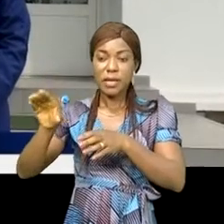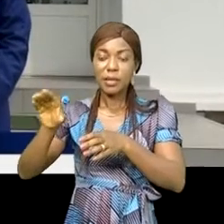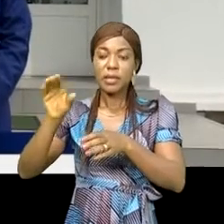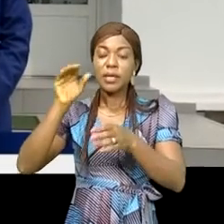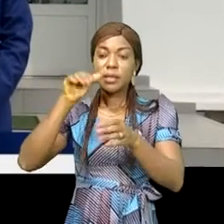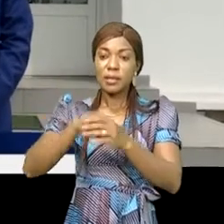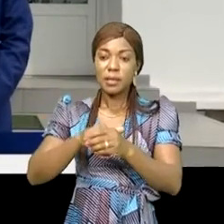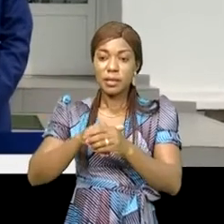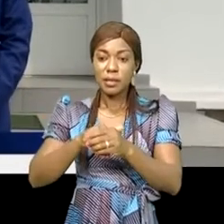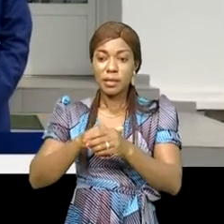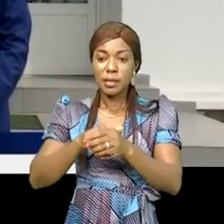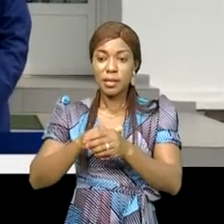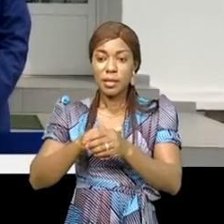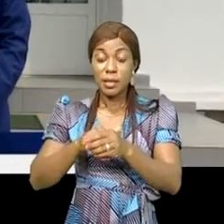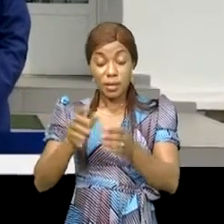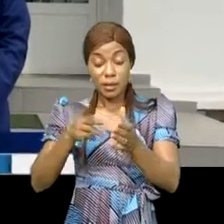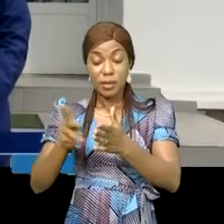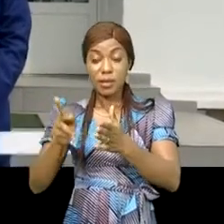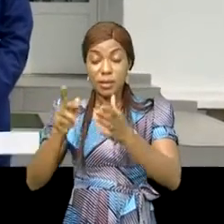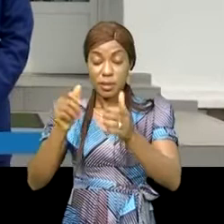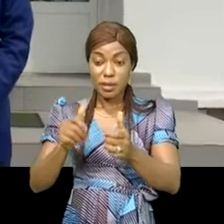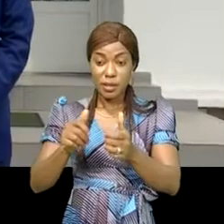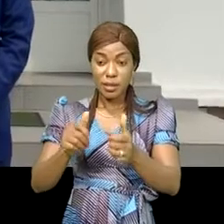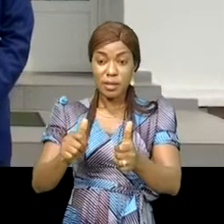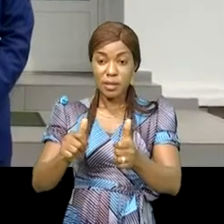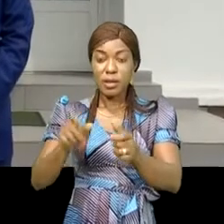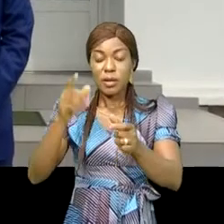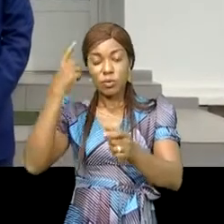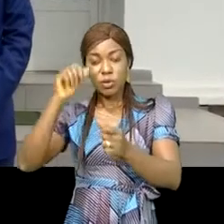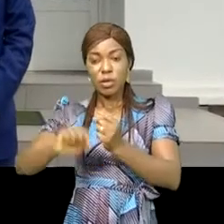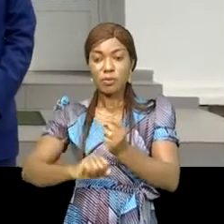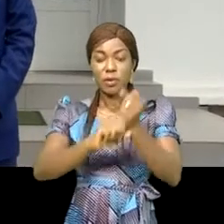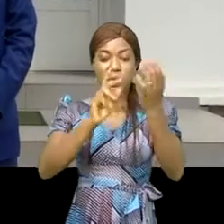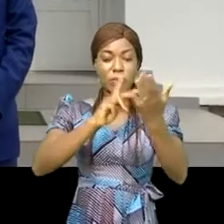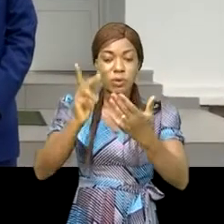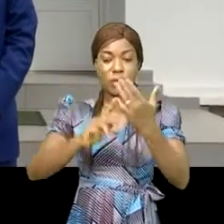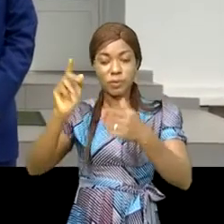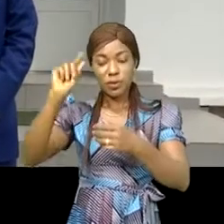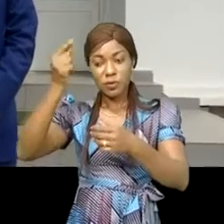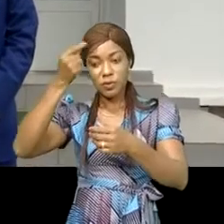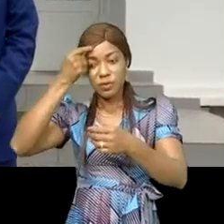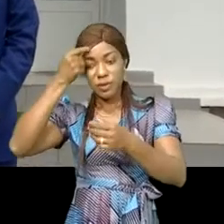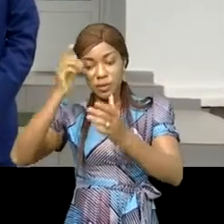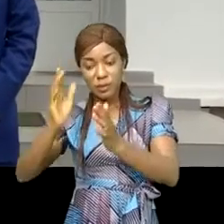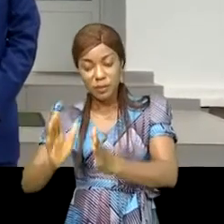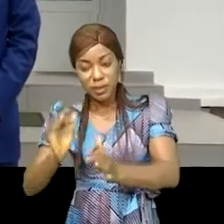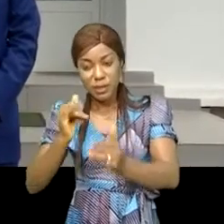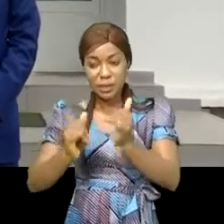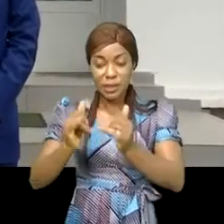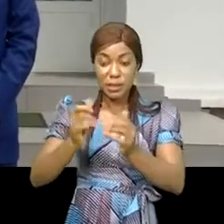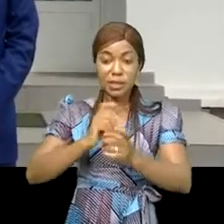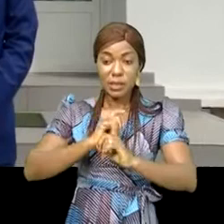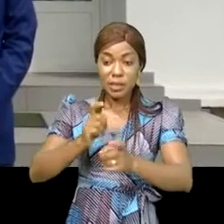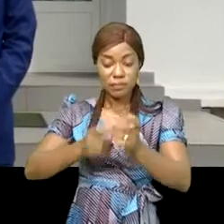des prêts souverains qui sont destinés à appuyer les programmes du gouvernement et aussi les dons